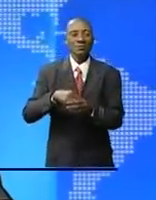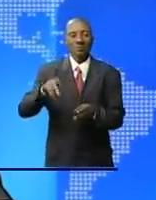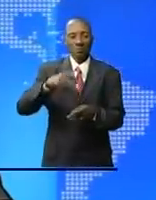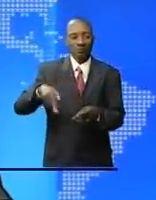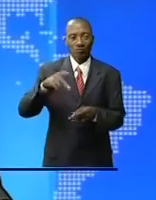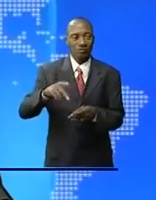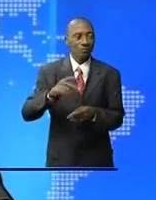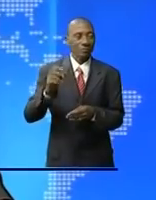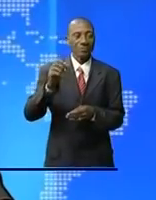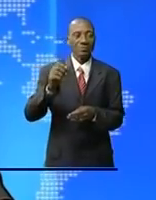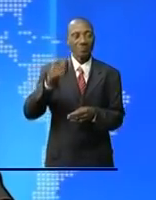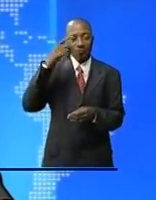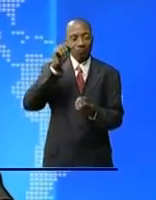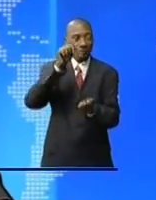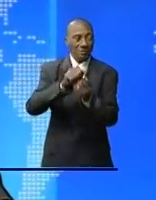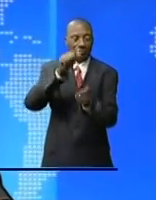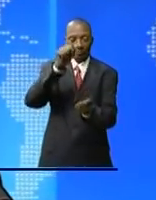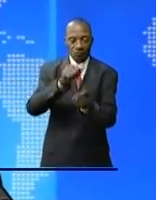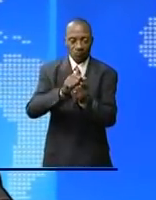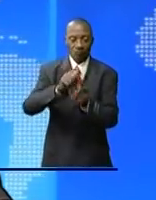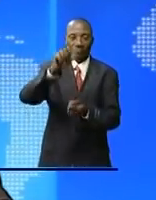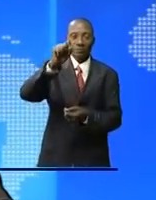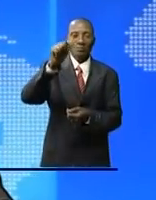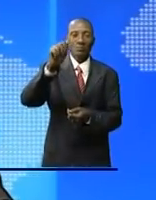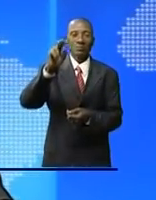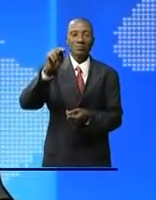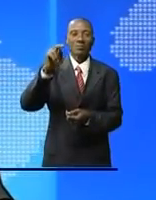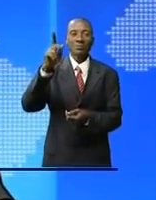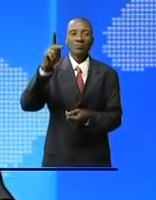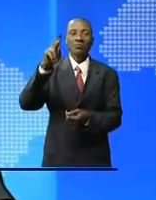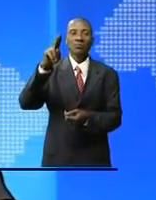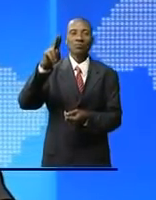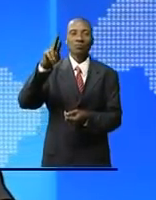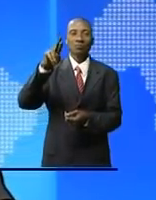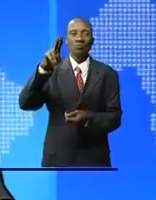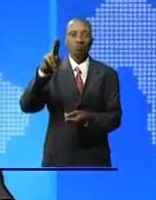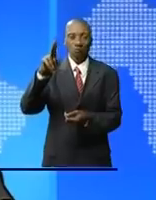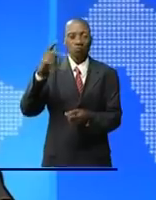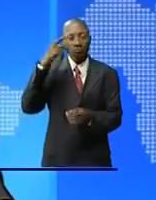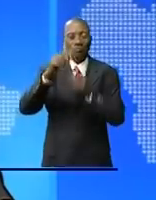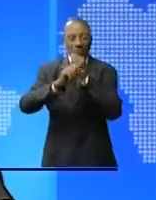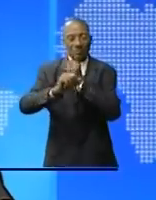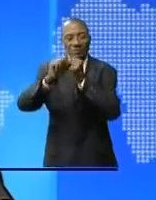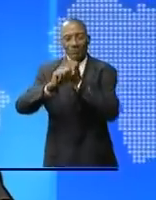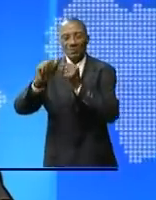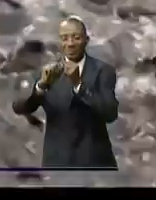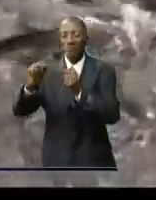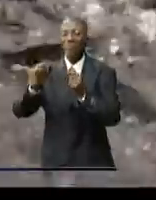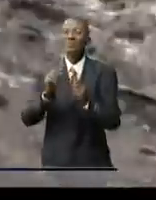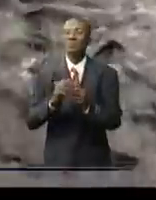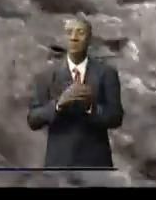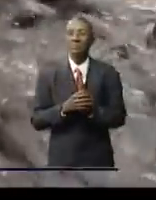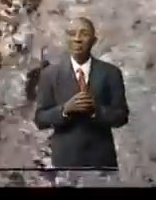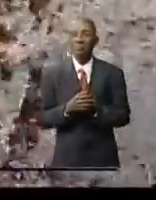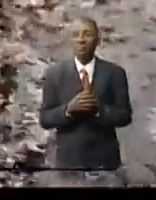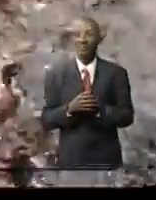pérennisation de la campagne de l'unité et de la cohésion nationale dans cette partie du pays. Jacques Caboibois pour le reportage. Les